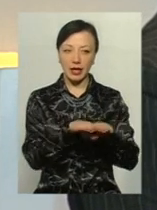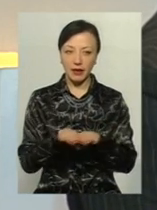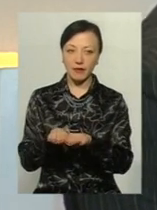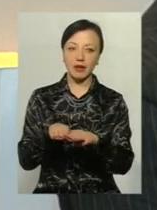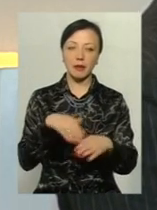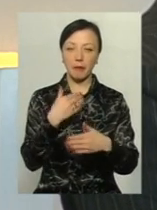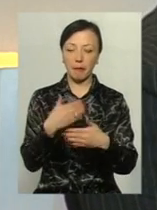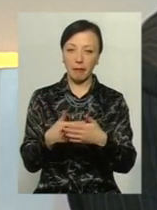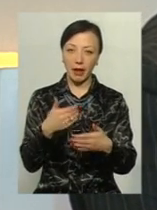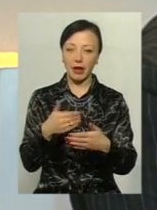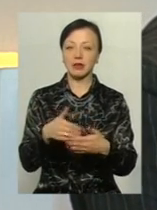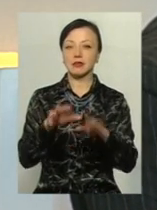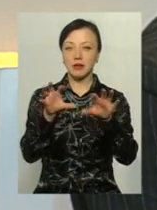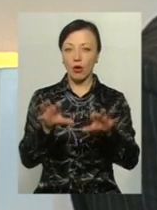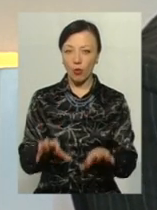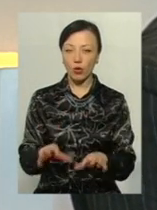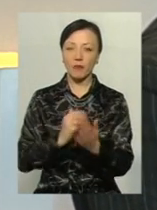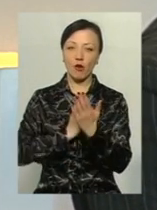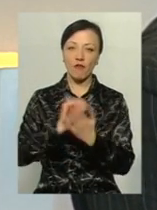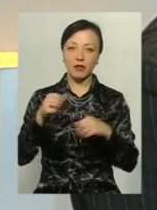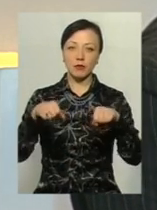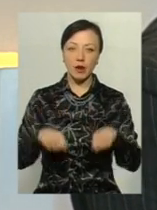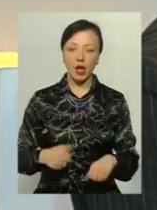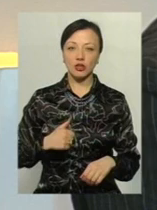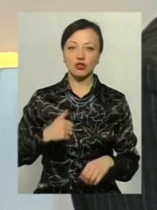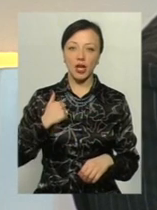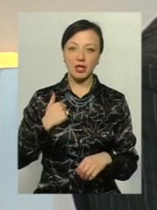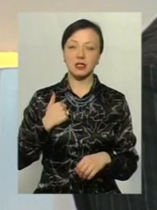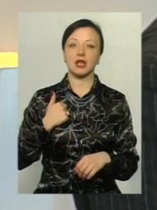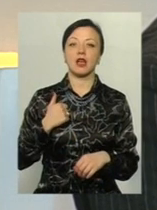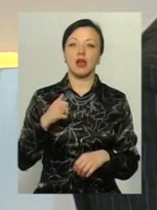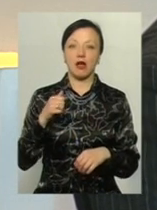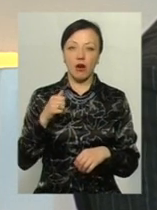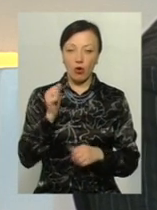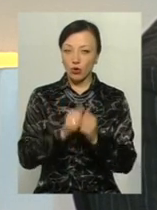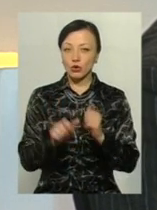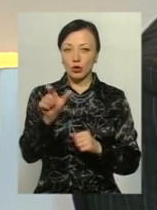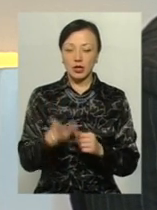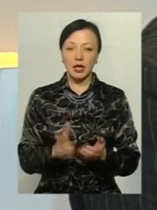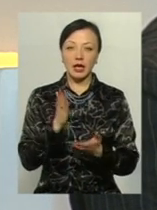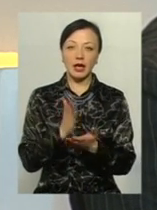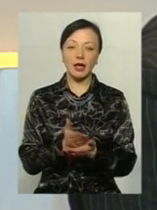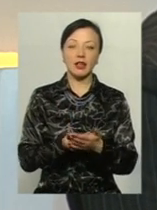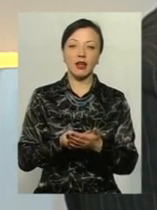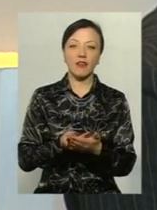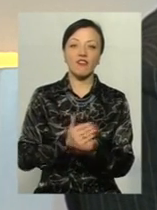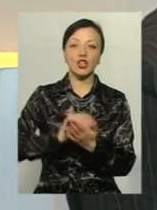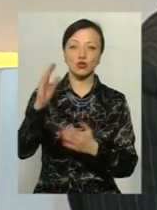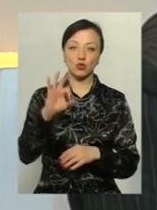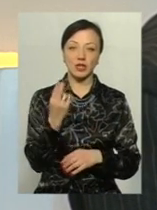розповідається право, що честь і гідність кожної людини є на найбільшу соціальну цінцію. Разом з тим,